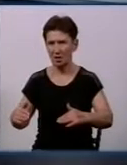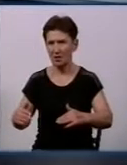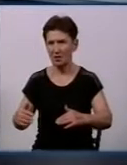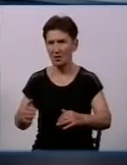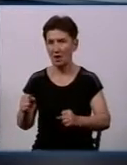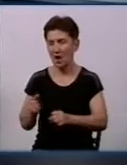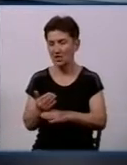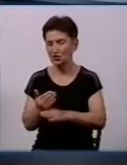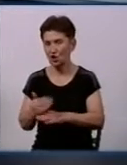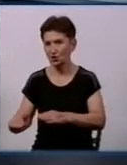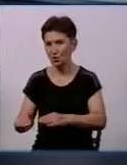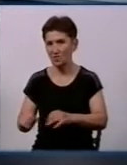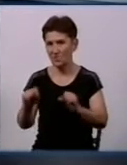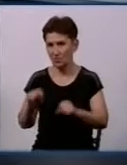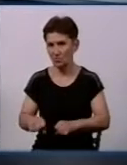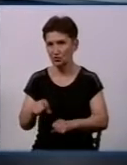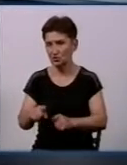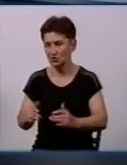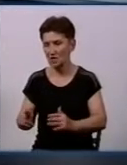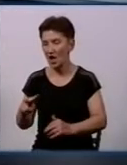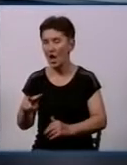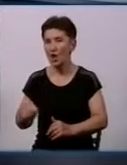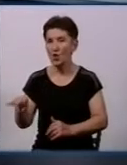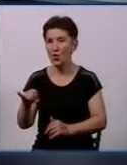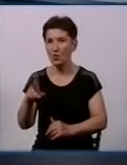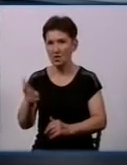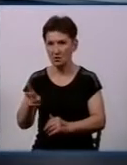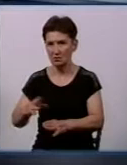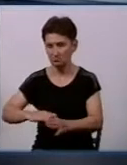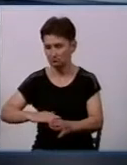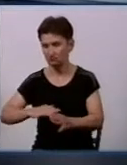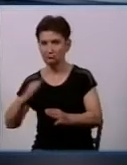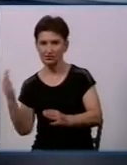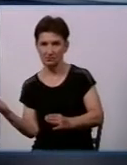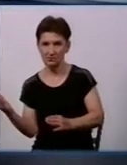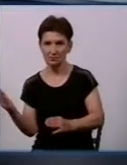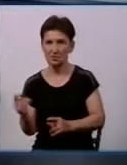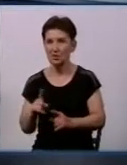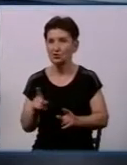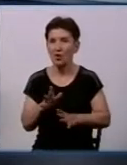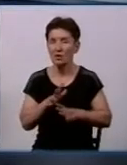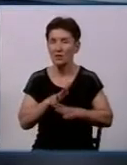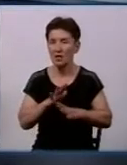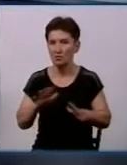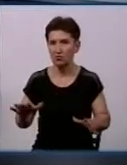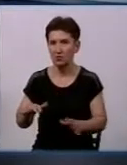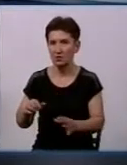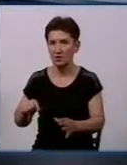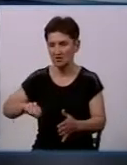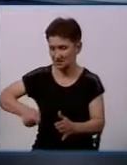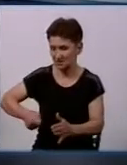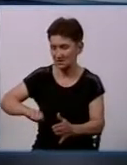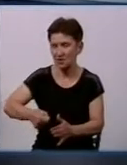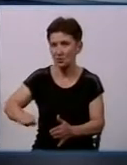частково. Була можливість все-таки підняти люк, відкрили його не завдяки колонки, бо не було можливості її накрутити і забезпечити